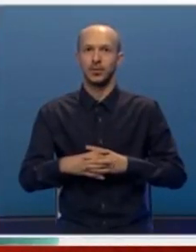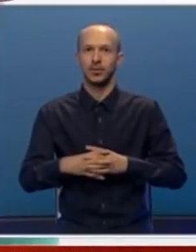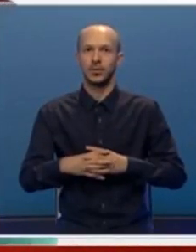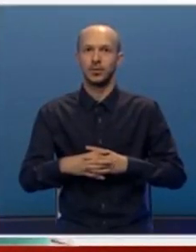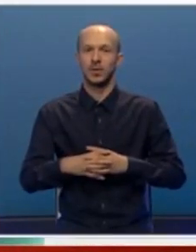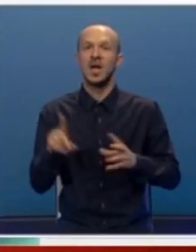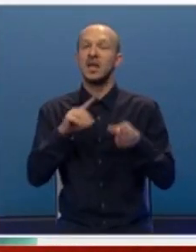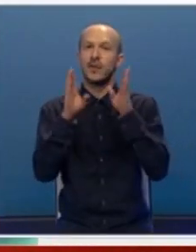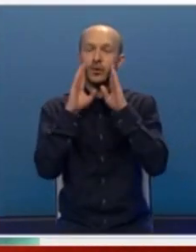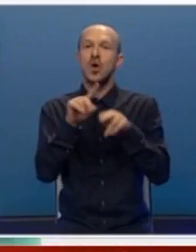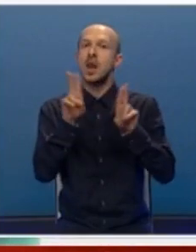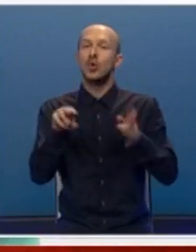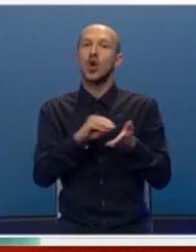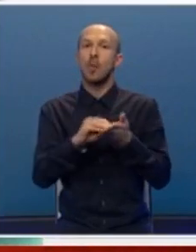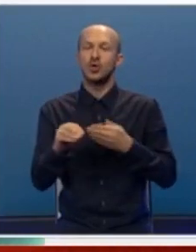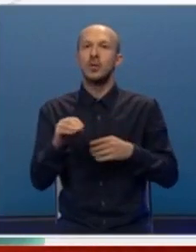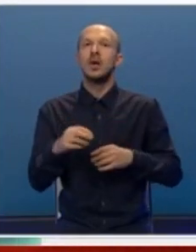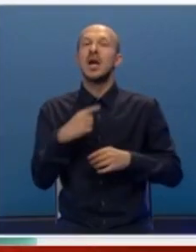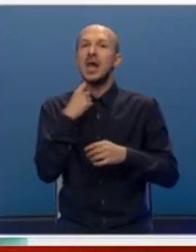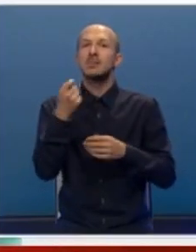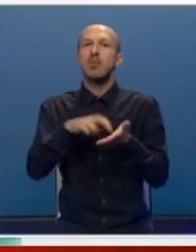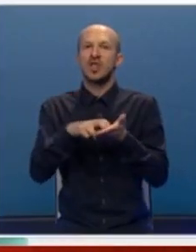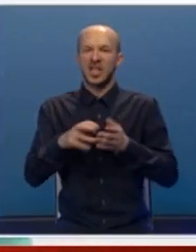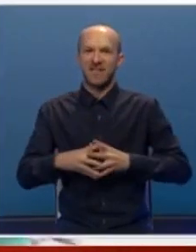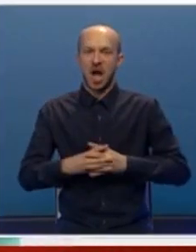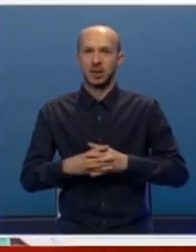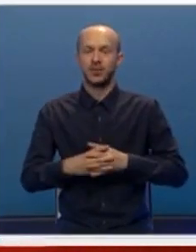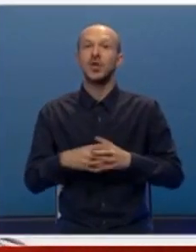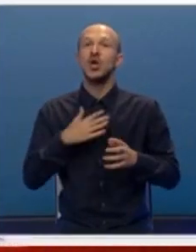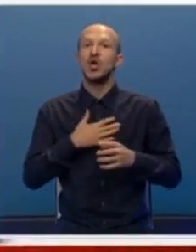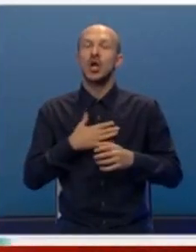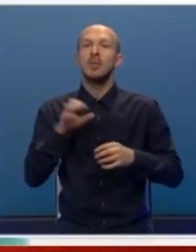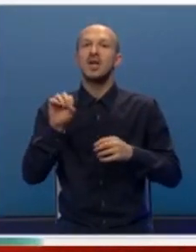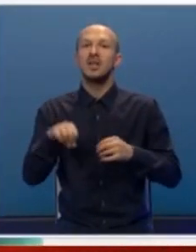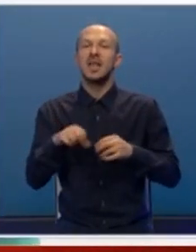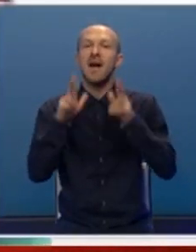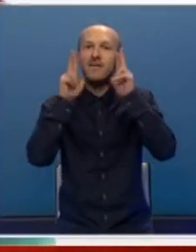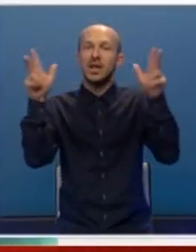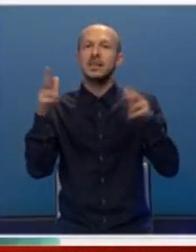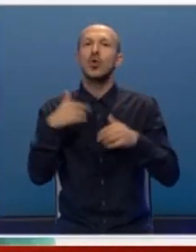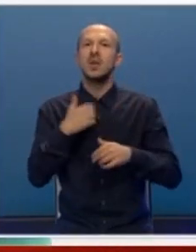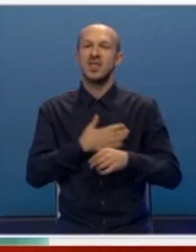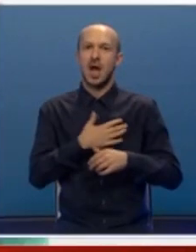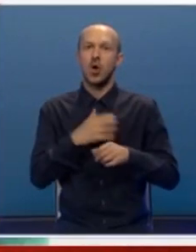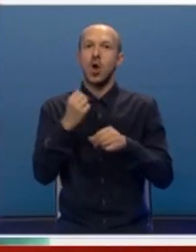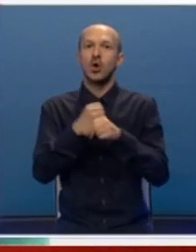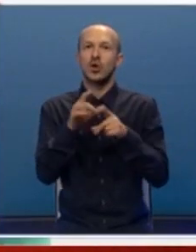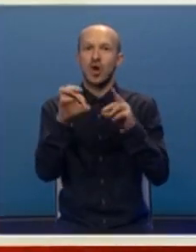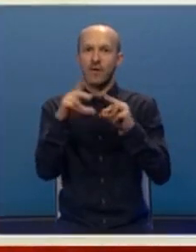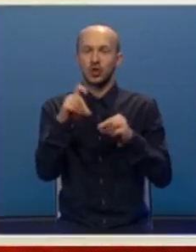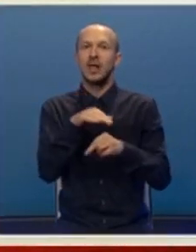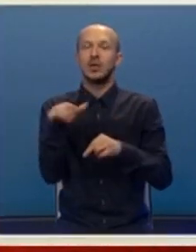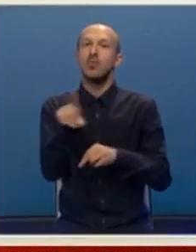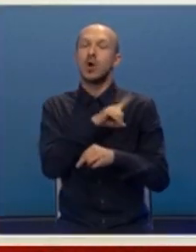Ne verovatno ne mogu da vam opišem, čak mi glas podrhtava, onako želavim da vrisnem koliko mi je drago. Gordani Radovanović,